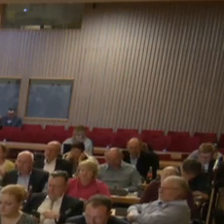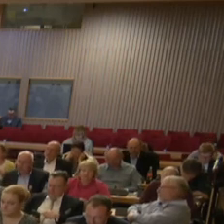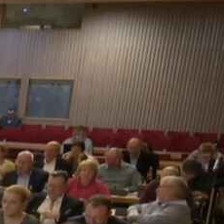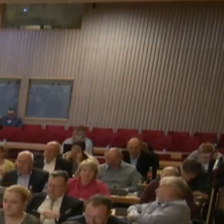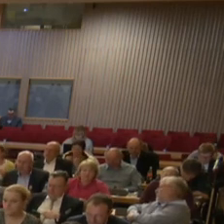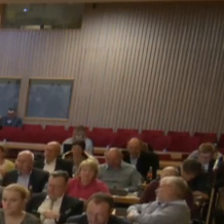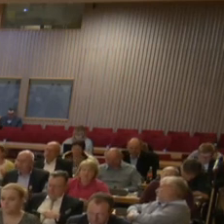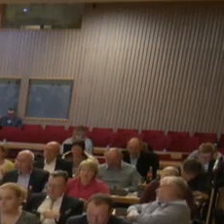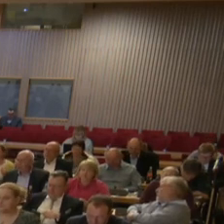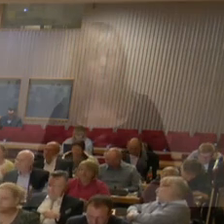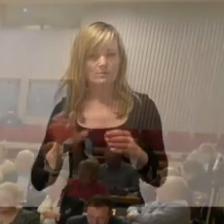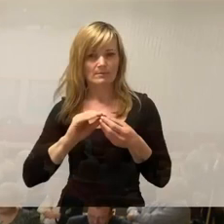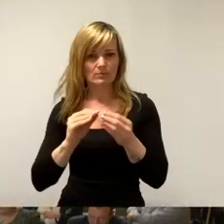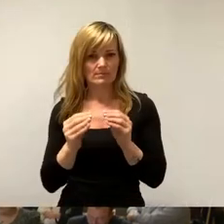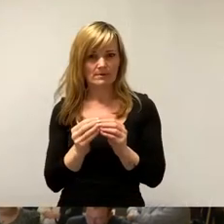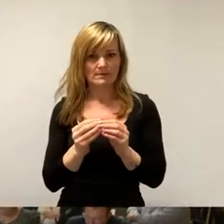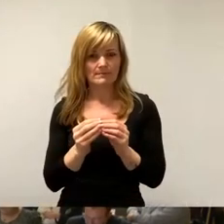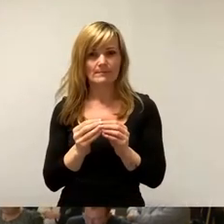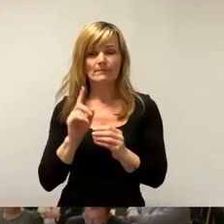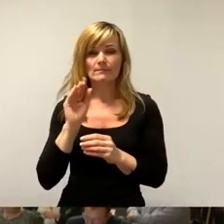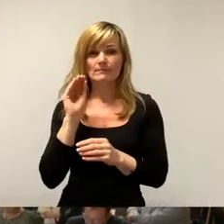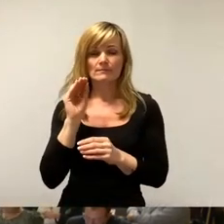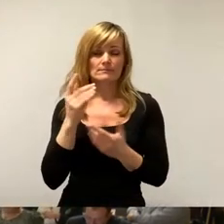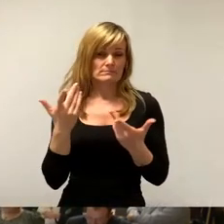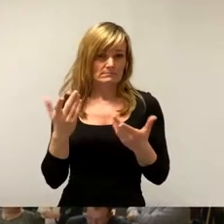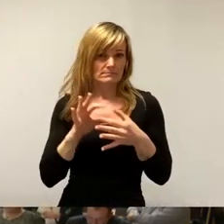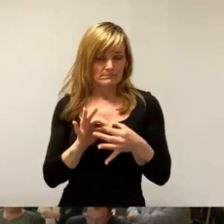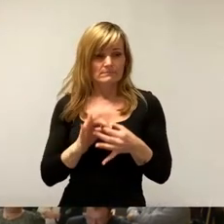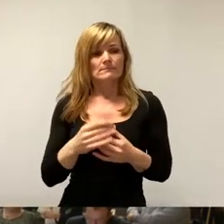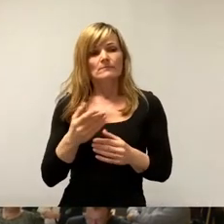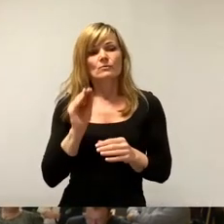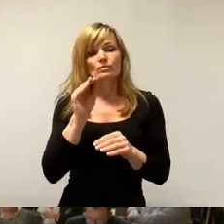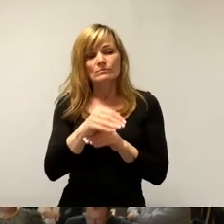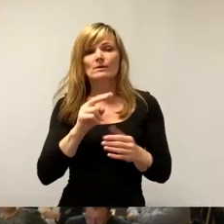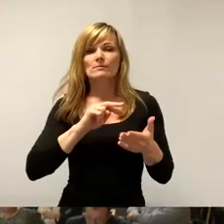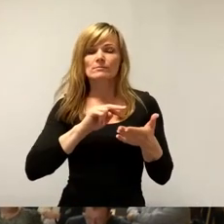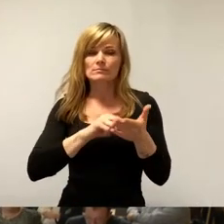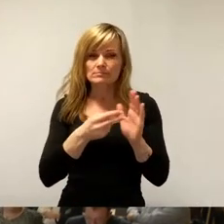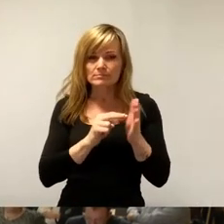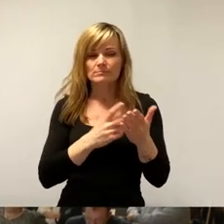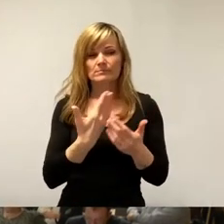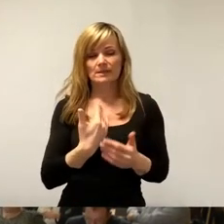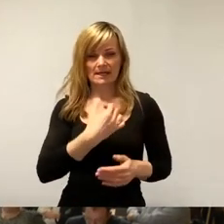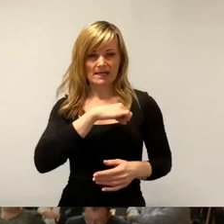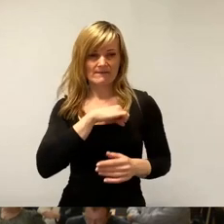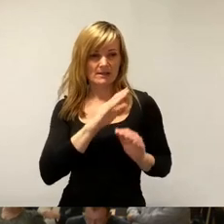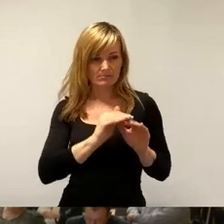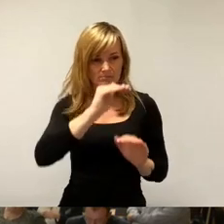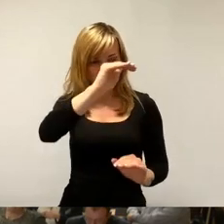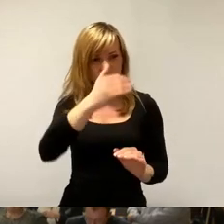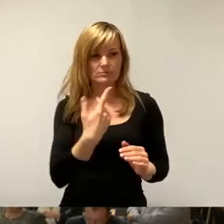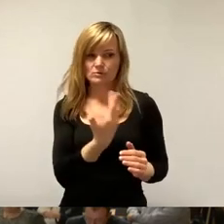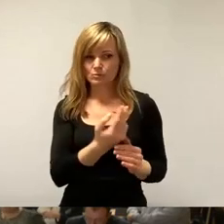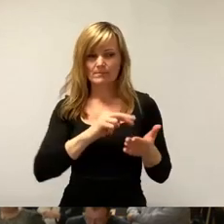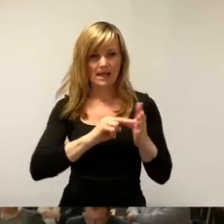Probleme aus den überplanmäßigen Gewinnen bestreiten, die die Sachsenenergie hat. Das tun wir aber nicht. Wir belassen sie